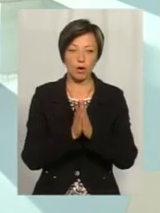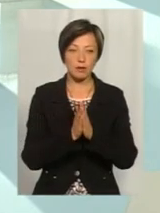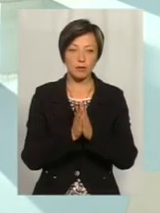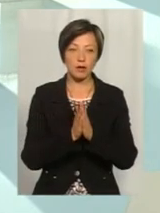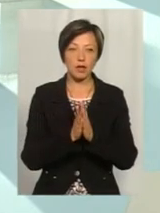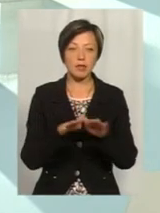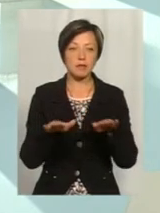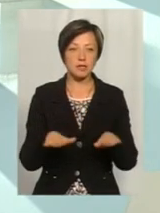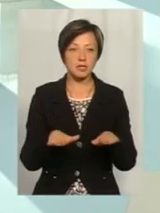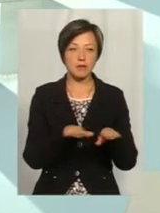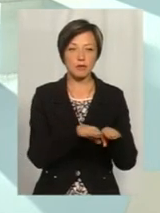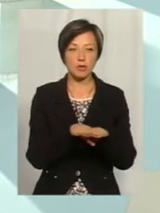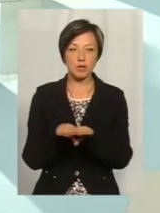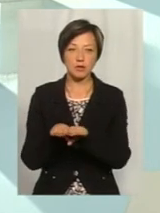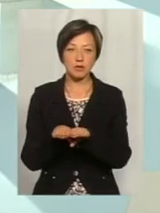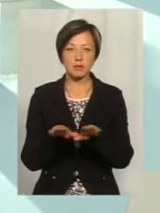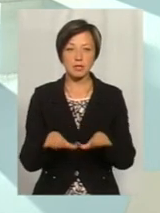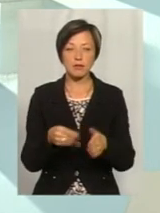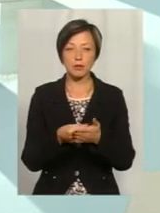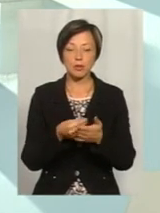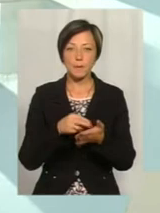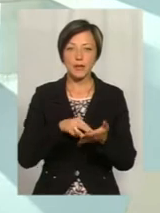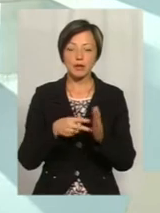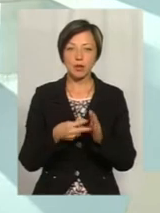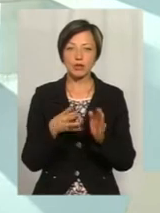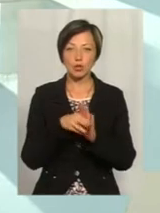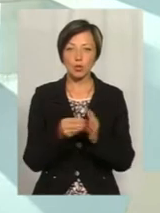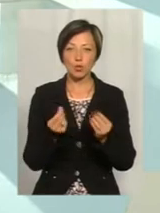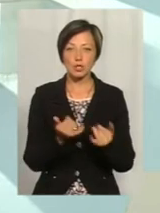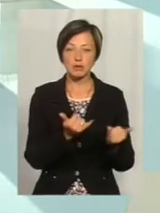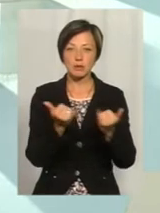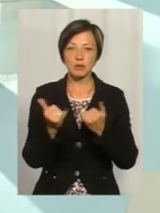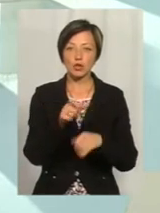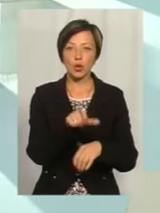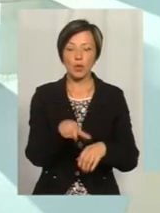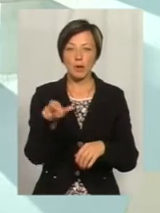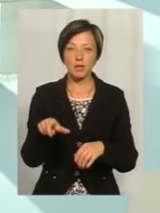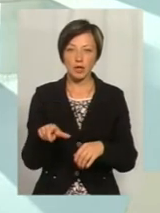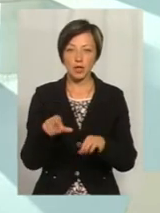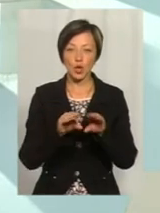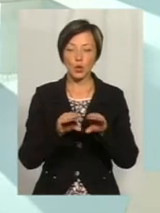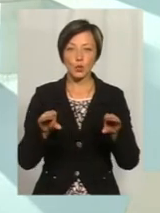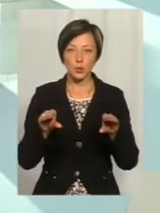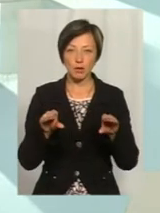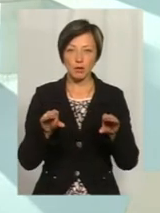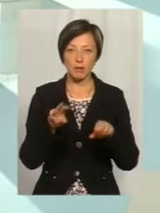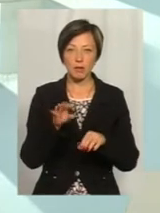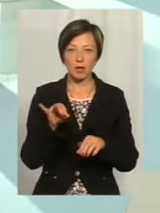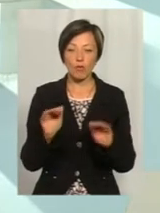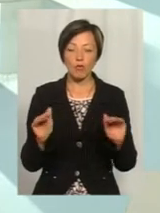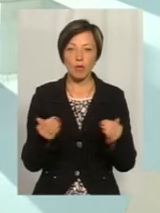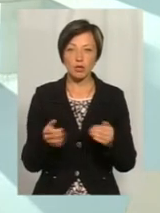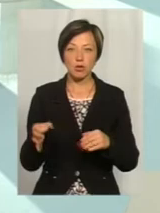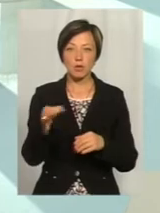на місцевому рівні з місцевих бюджетів передбачити кошти на забезпечення громадян тюнерами в межах